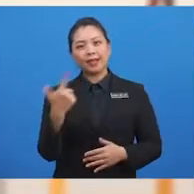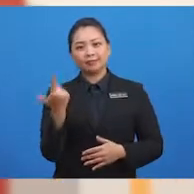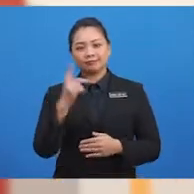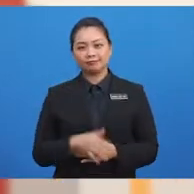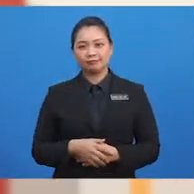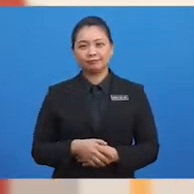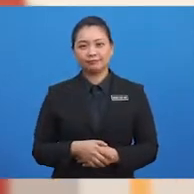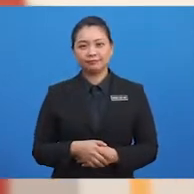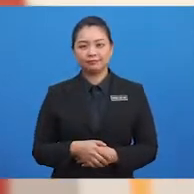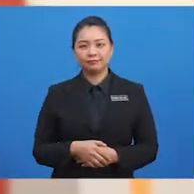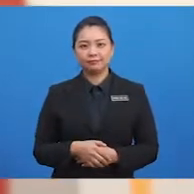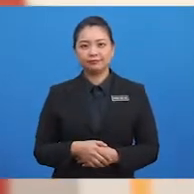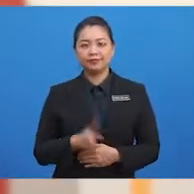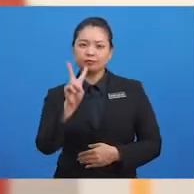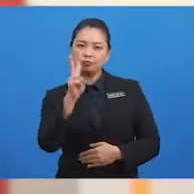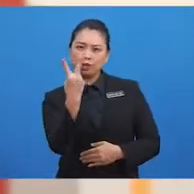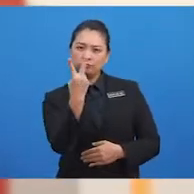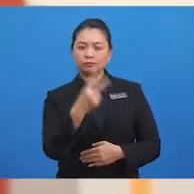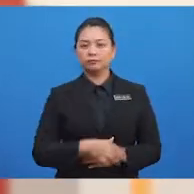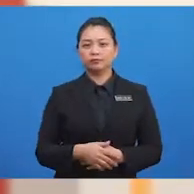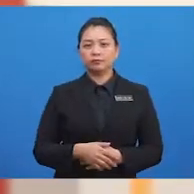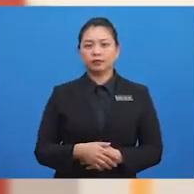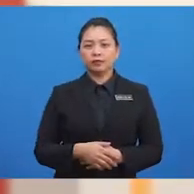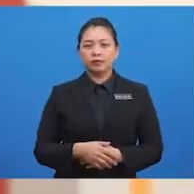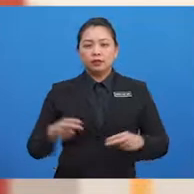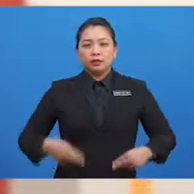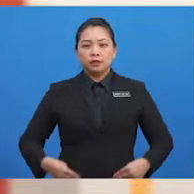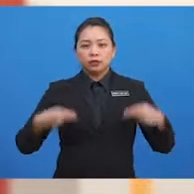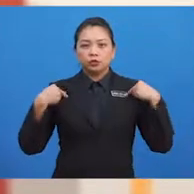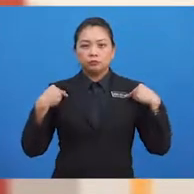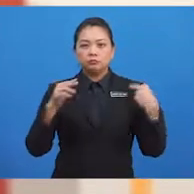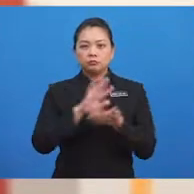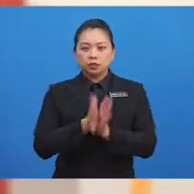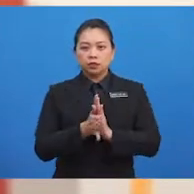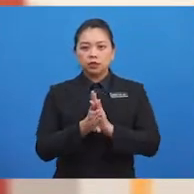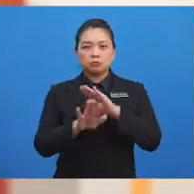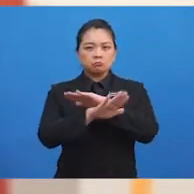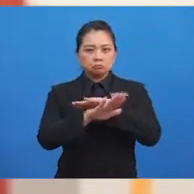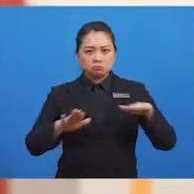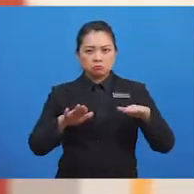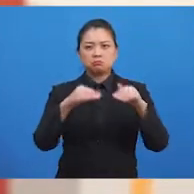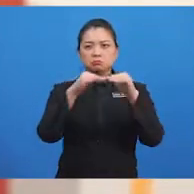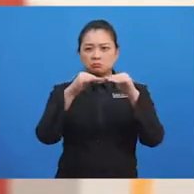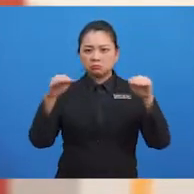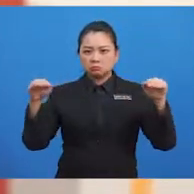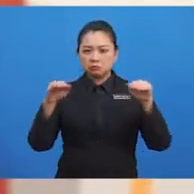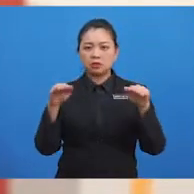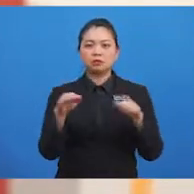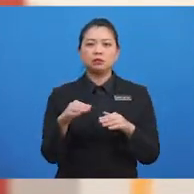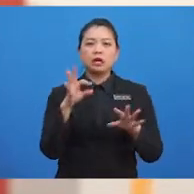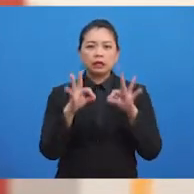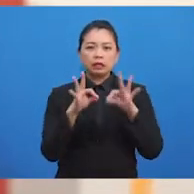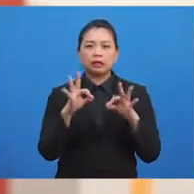Sebaliknya, hidup menjadi tidak tenang dengan kurangnya